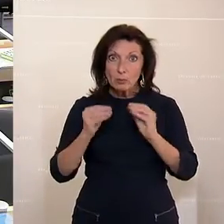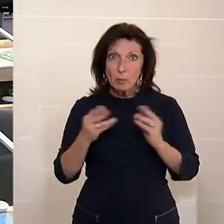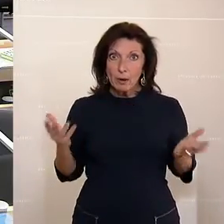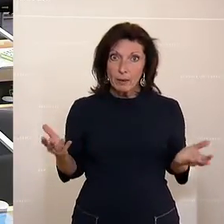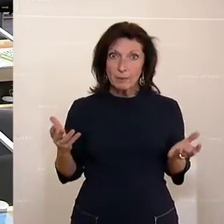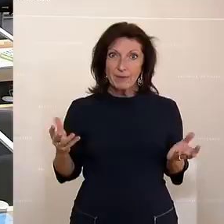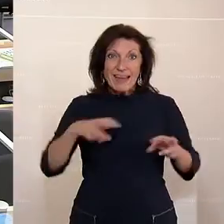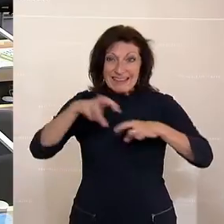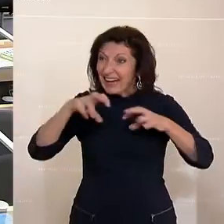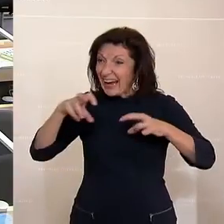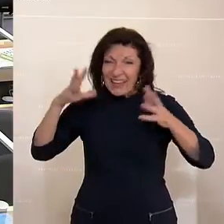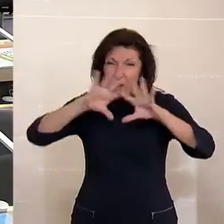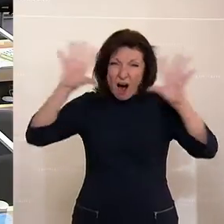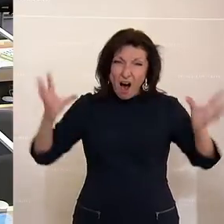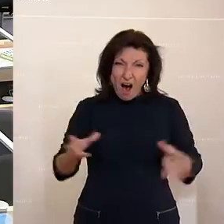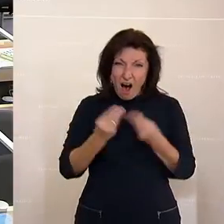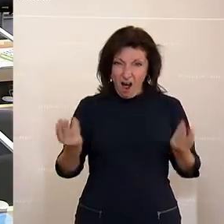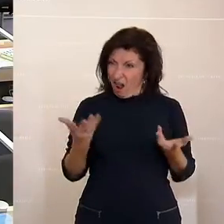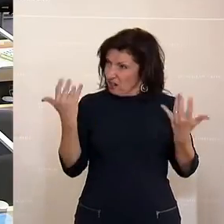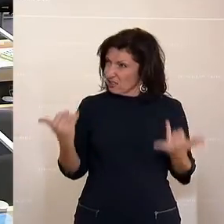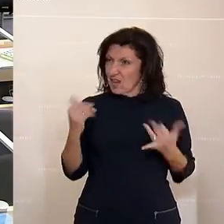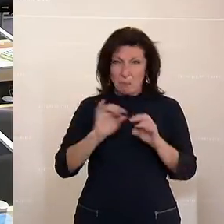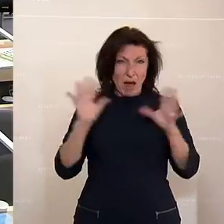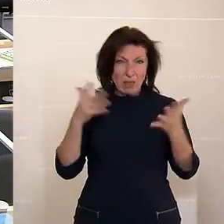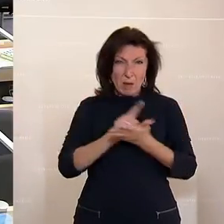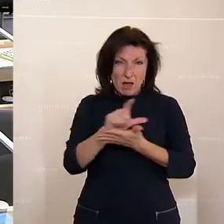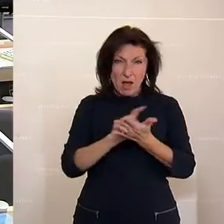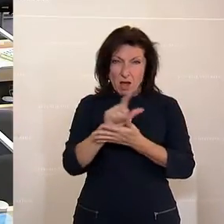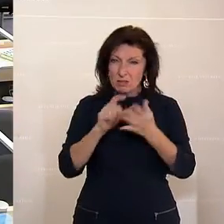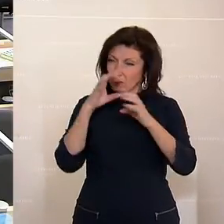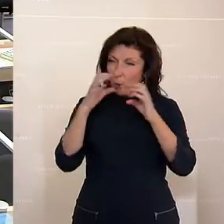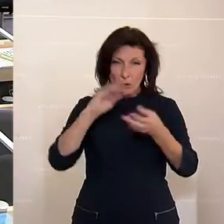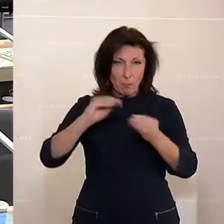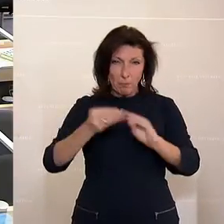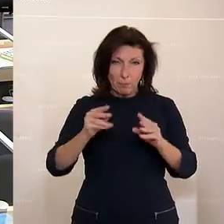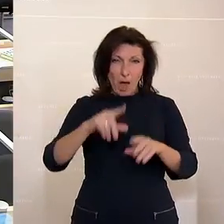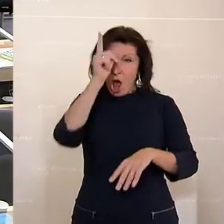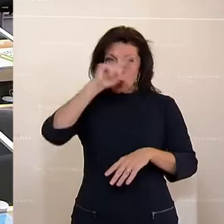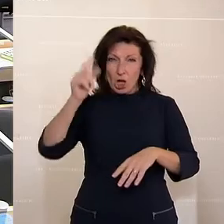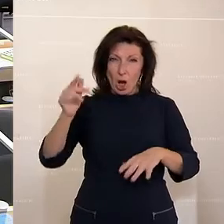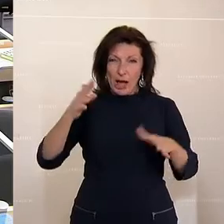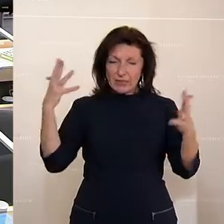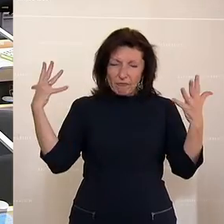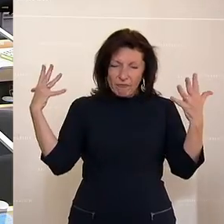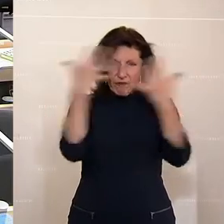ganze Regierung ist ein Kommunikationsproblem in dieser Pandemie. Die Leute kennen sich ja nicht mehr aus, was gilt und was nicht gilt.